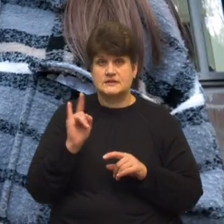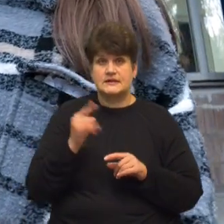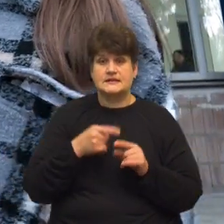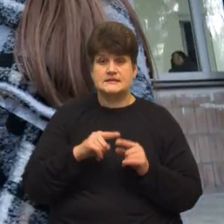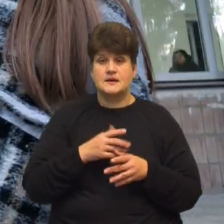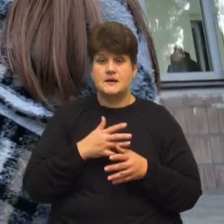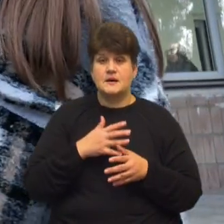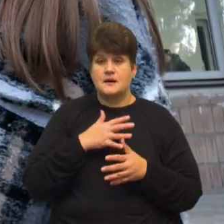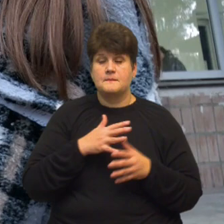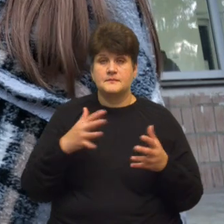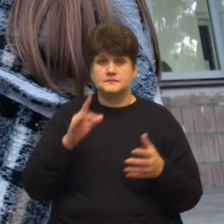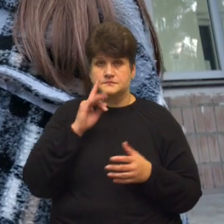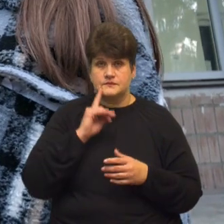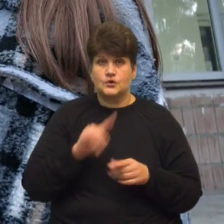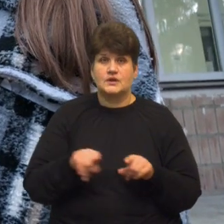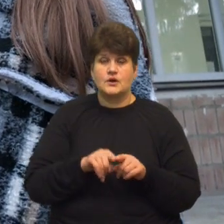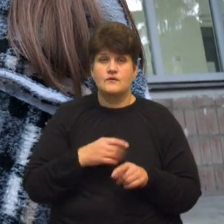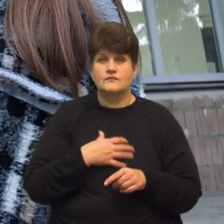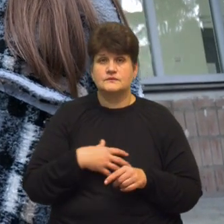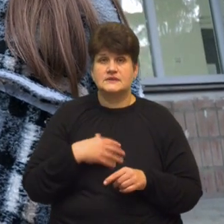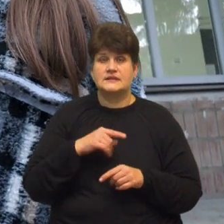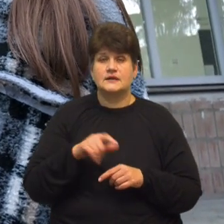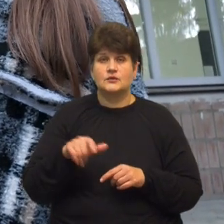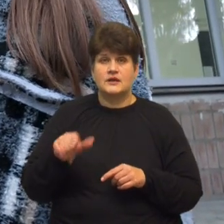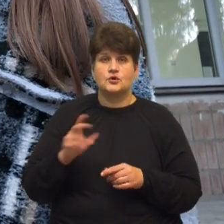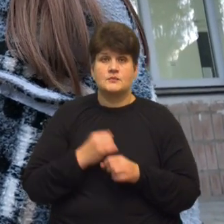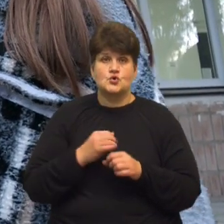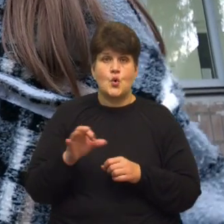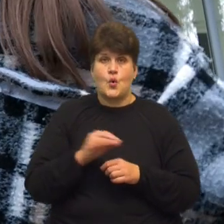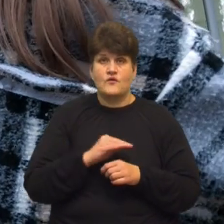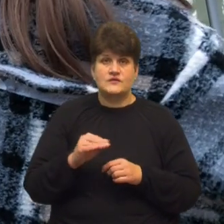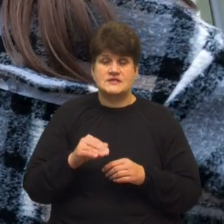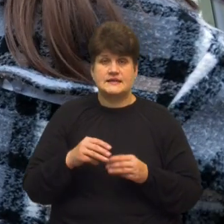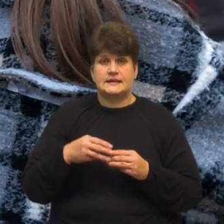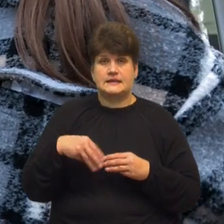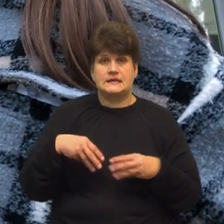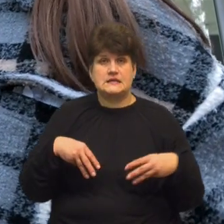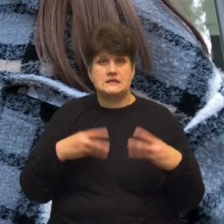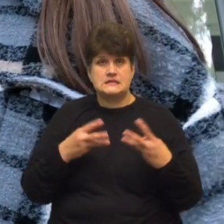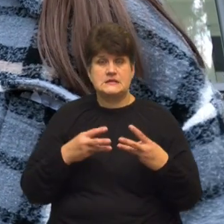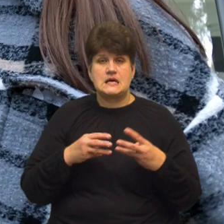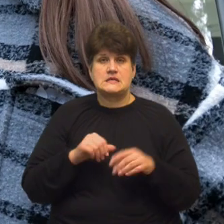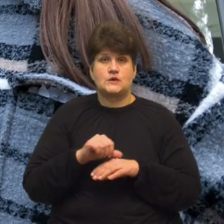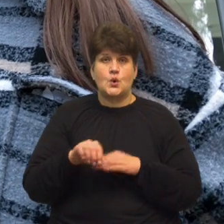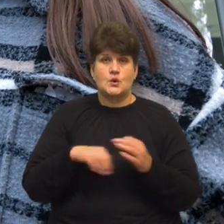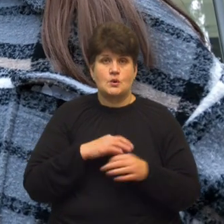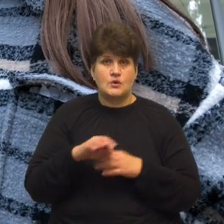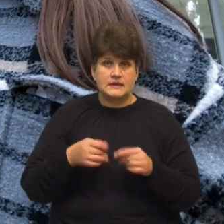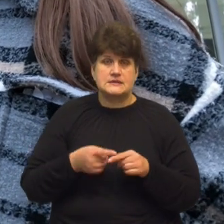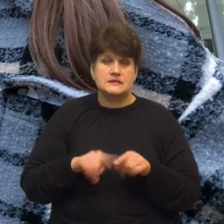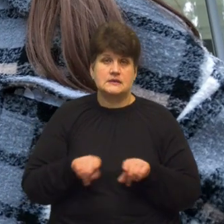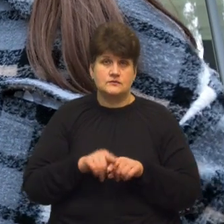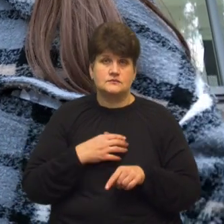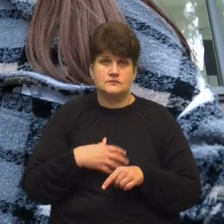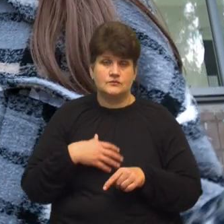актуальніше. Так само актуальне для тих людей, які працюють офіційно, десь дистанційно, на якісь закордонні проєкти. Думаю, це теж буде актуально, тому